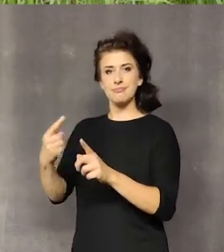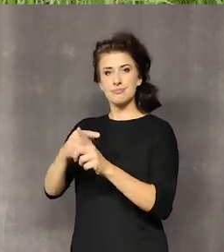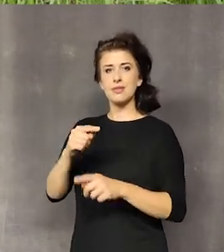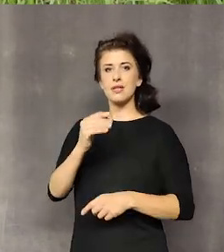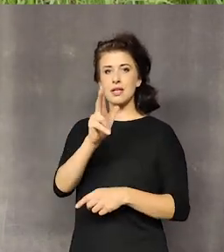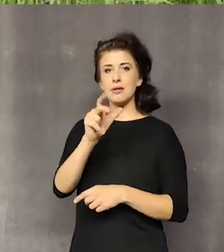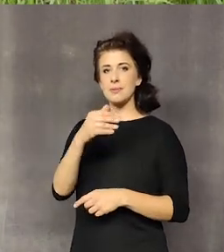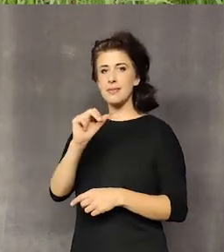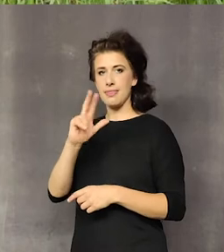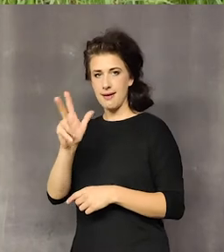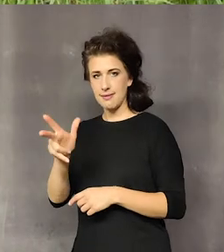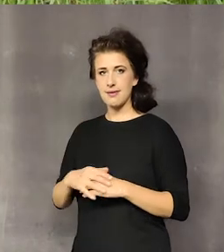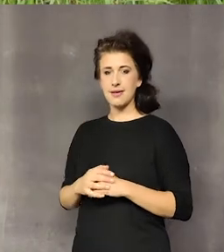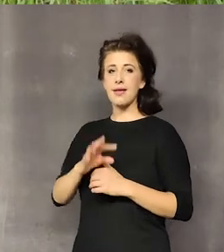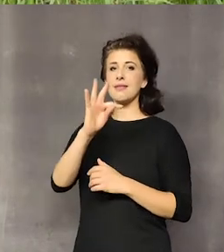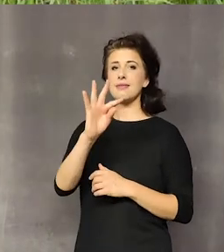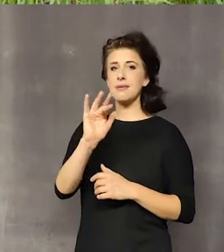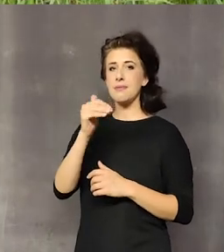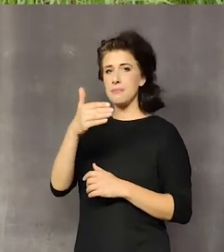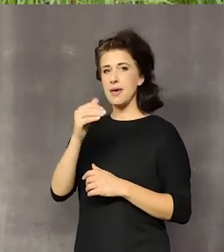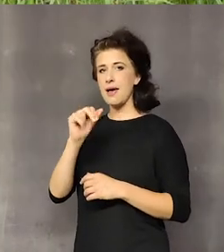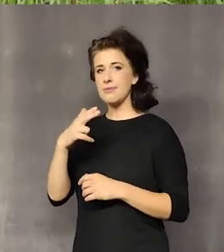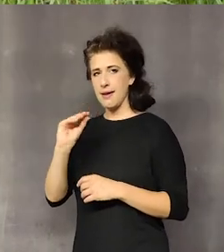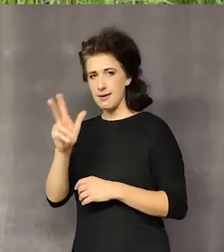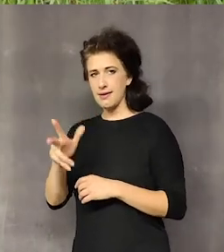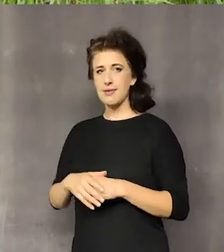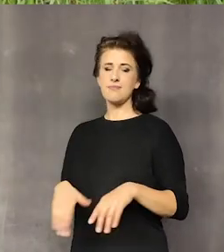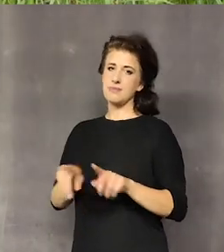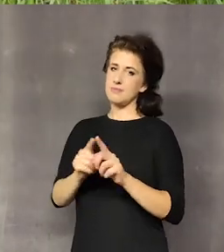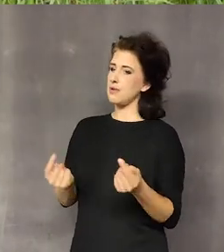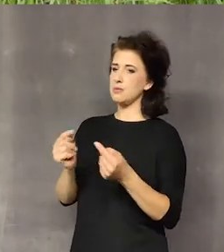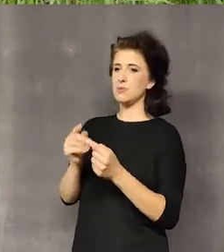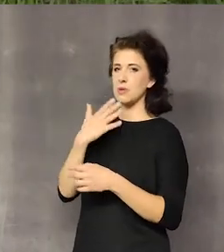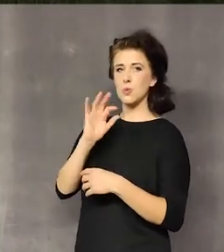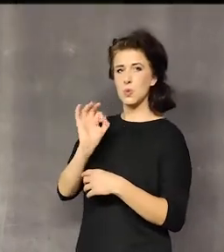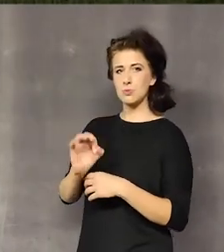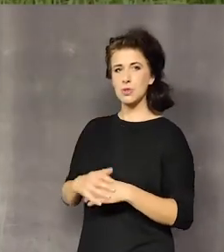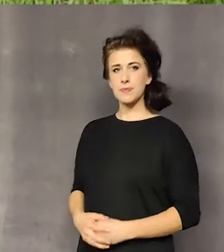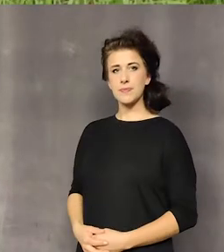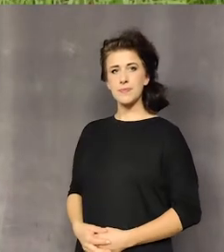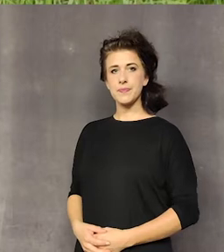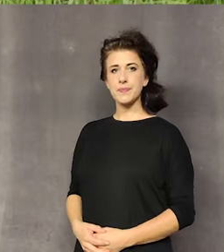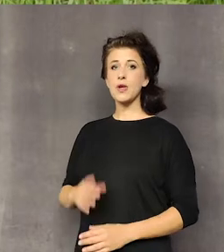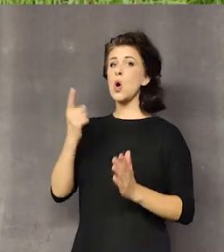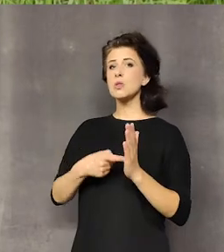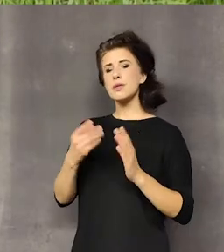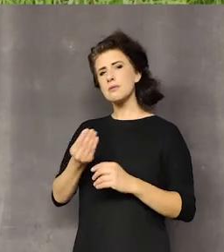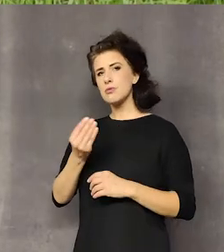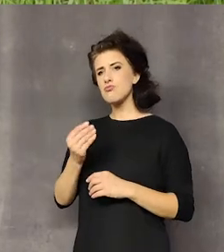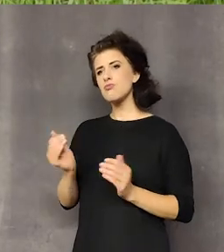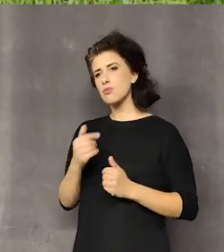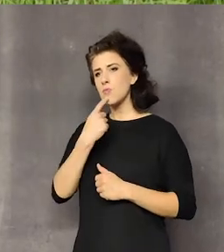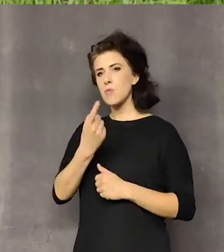czyli tymianek i kminek musiały być tutaj. Ostatnie, tak można powiedzieć,